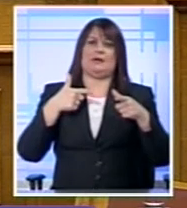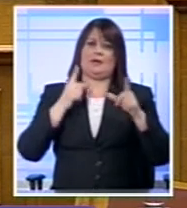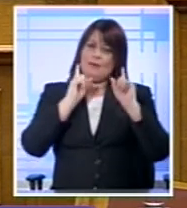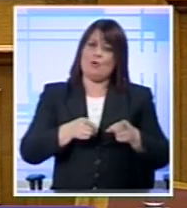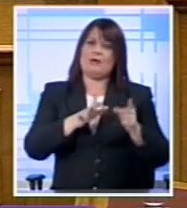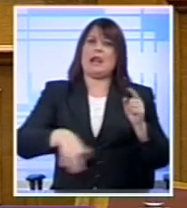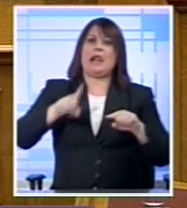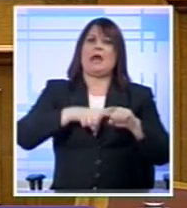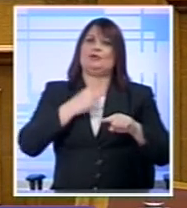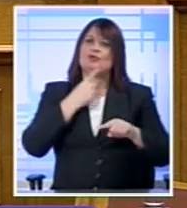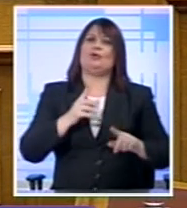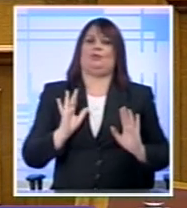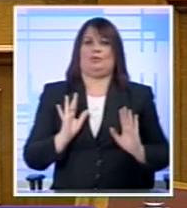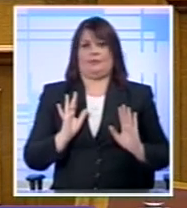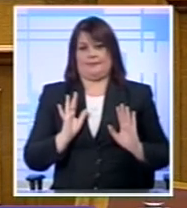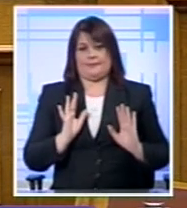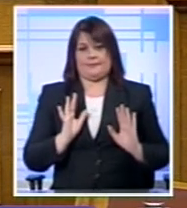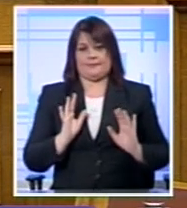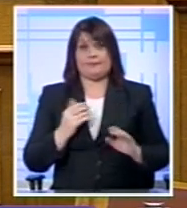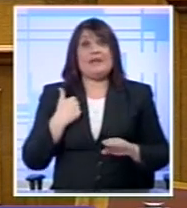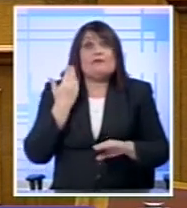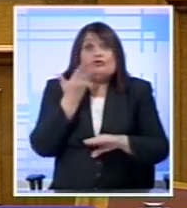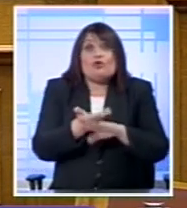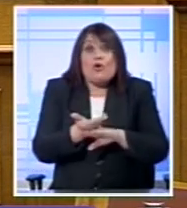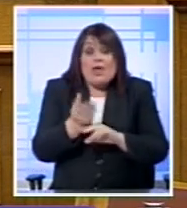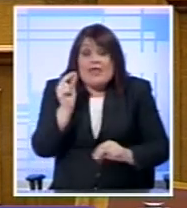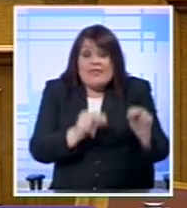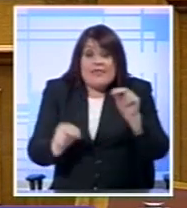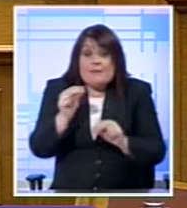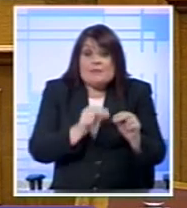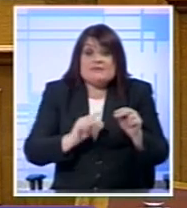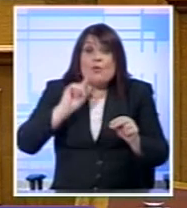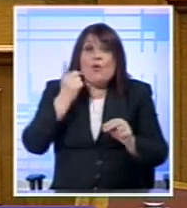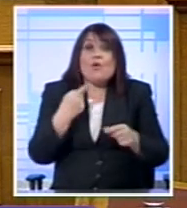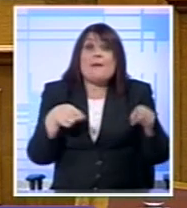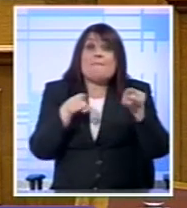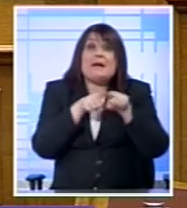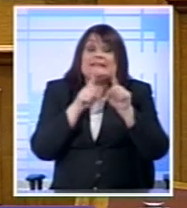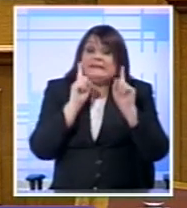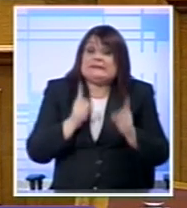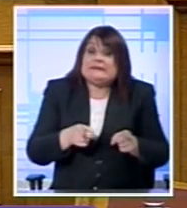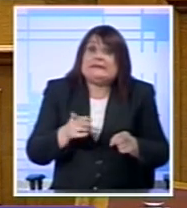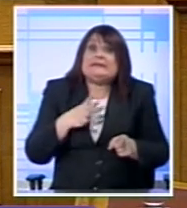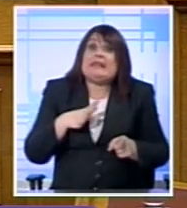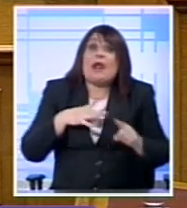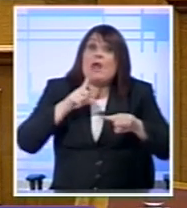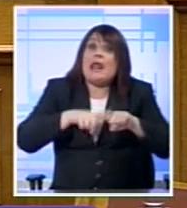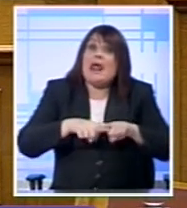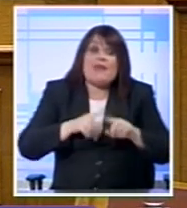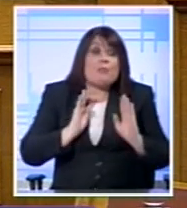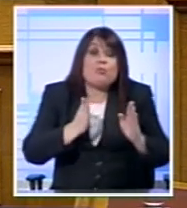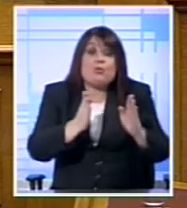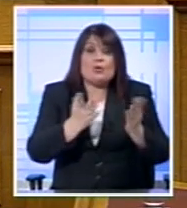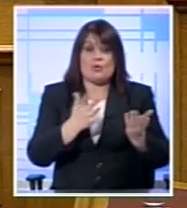Το ξαναλέω γιατί Γι' αυτό ζήτησα και το δημοψήφισμα Για να αποφασίσουμε όλοι μαζί Τι θέλουμε για την πατρίδα Για να είναι